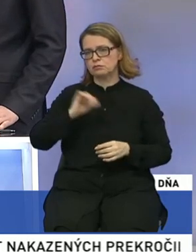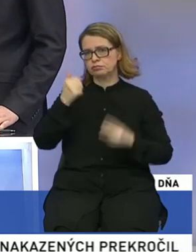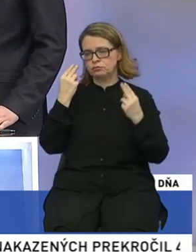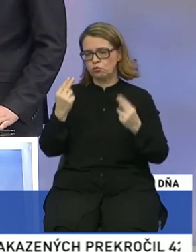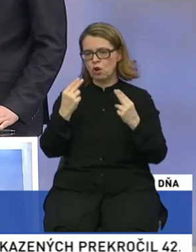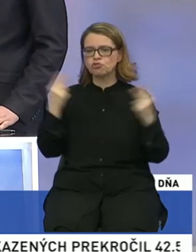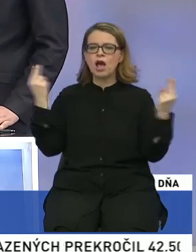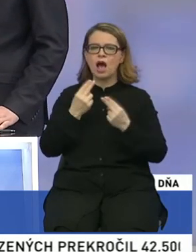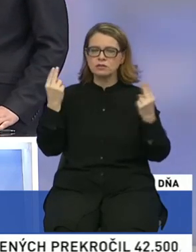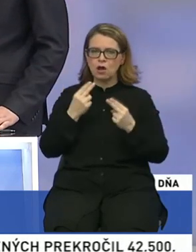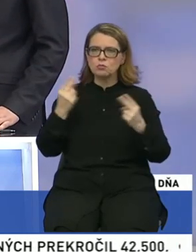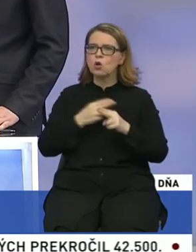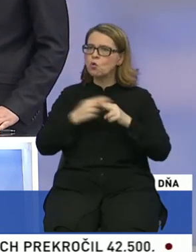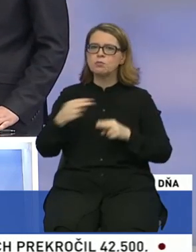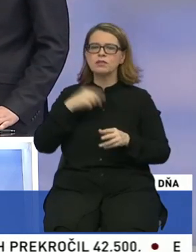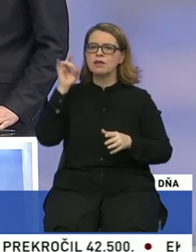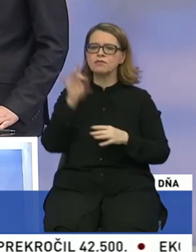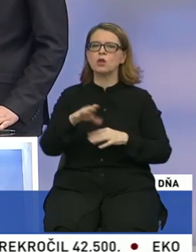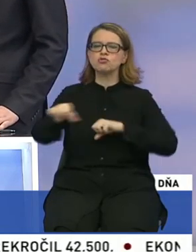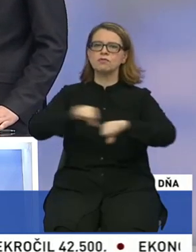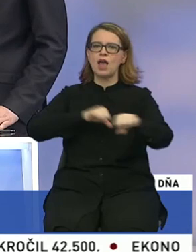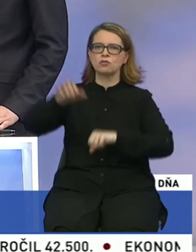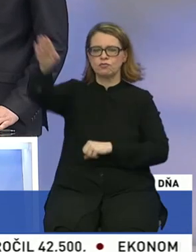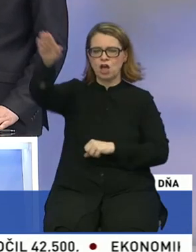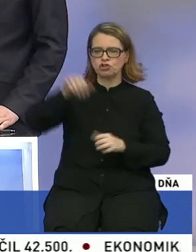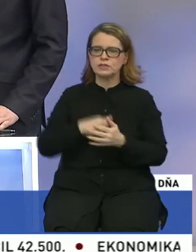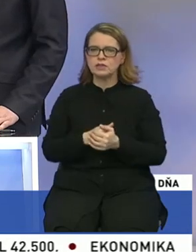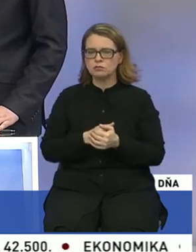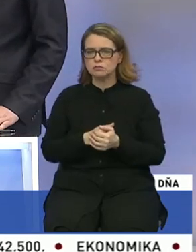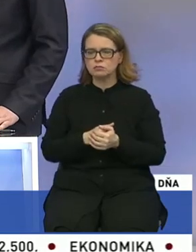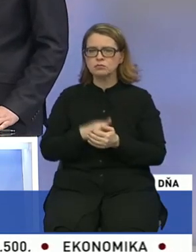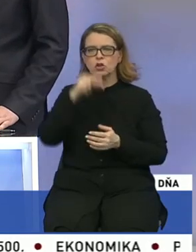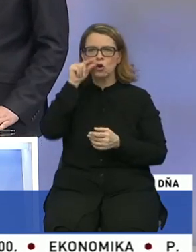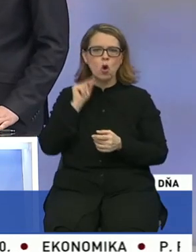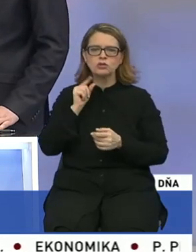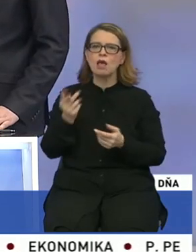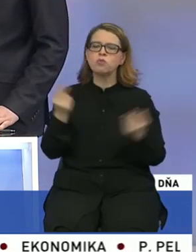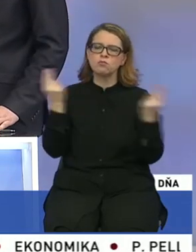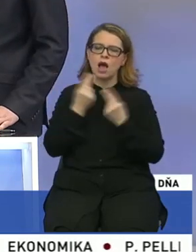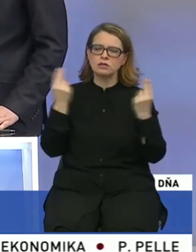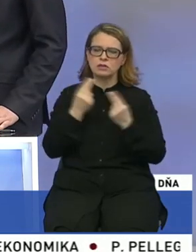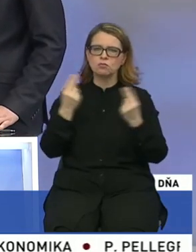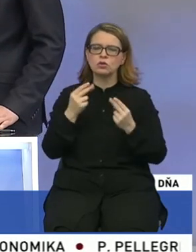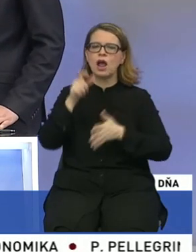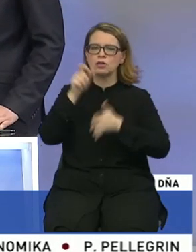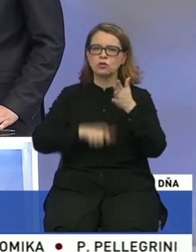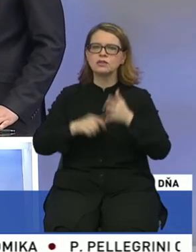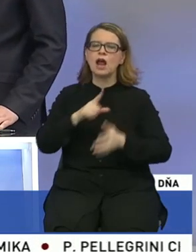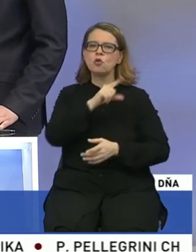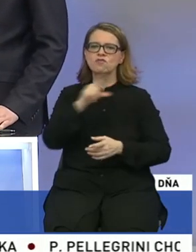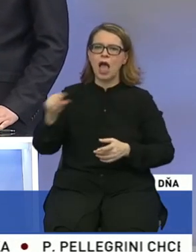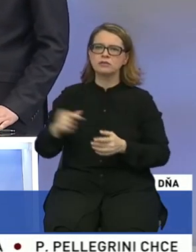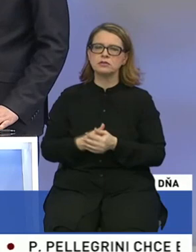A samozrejme, absolútne vylúčujeme vládu s fašistami. Teda s Kotlebom a samozrejme aj zo stranou vlasť.